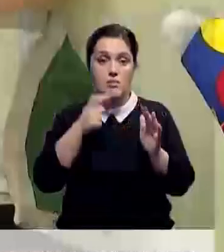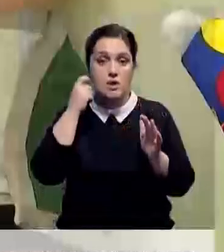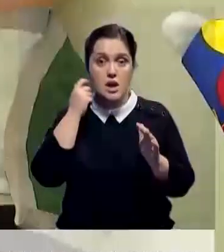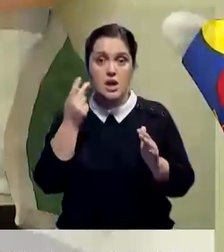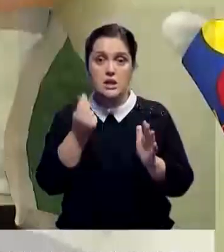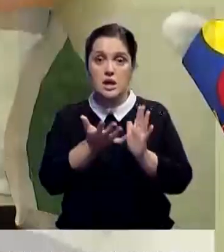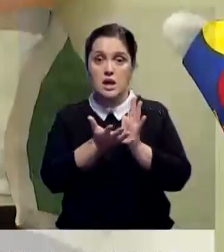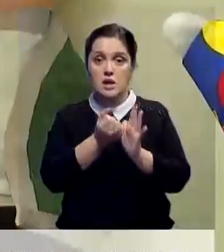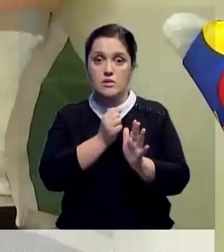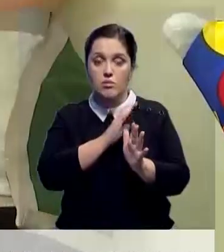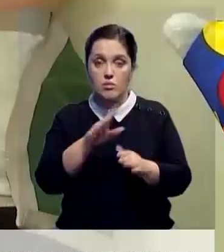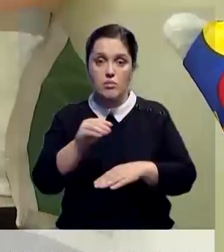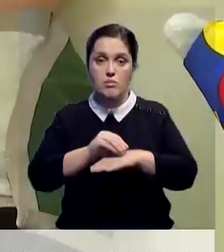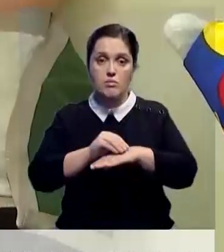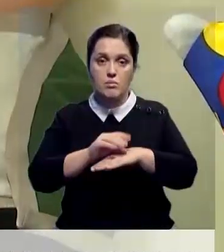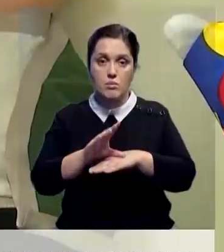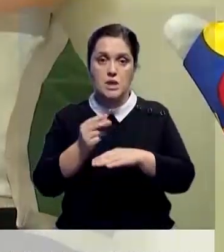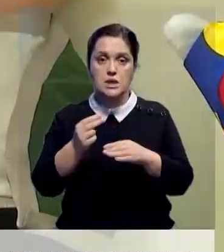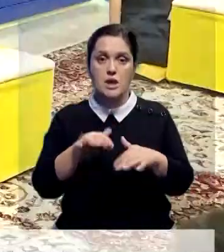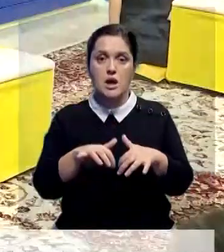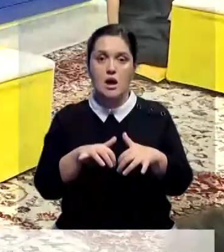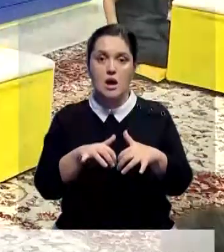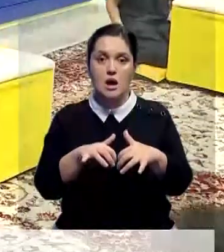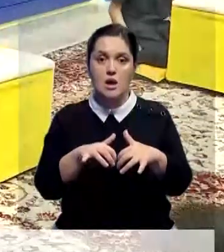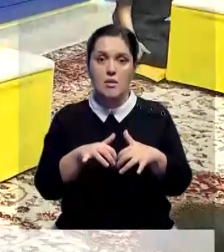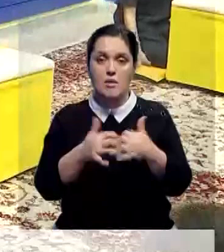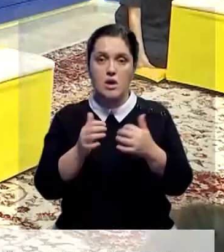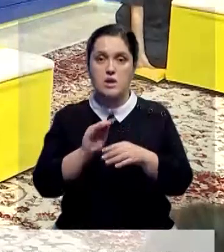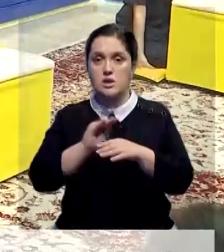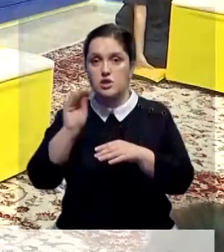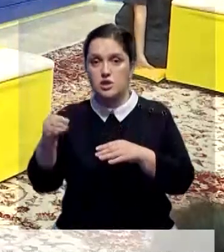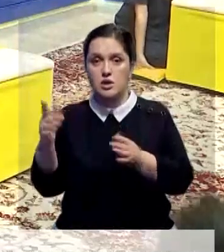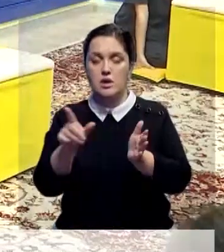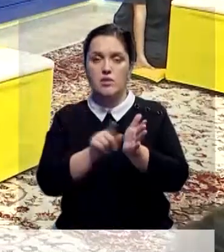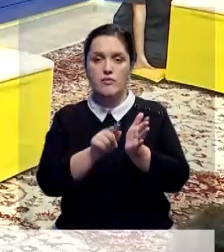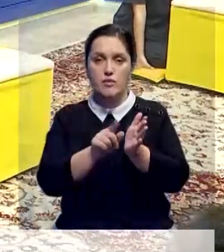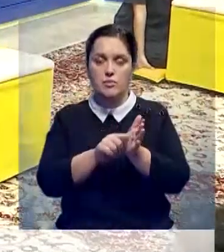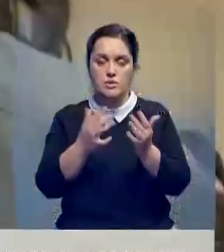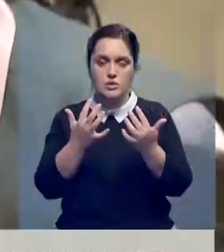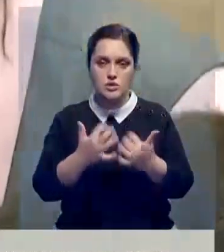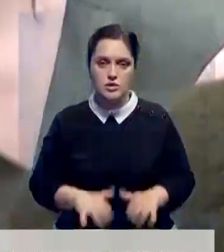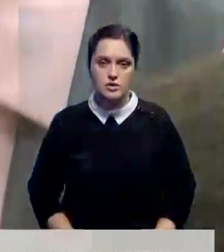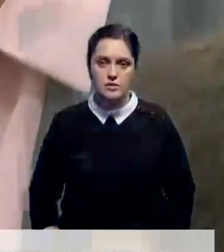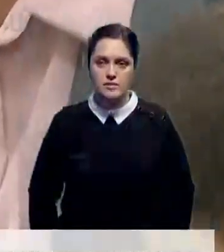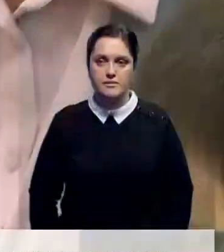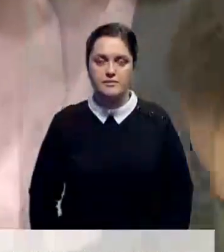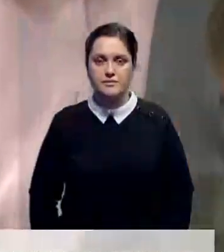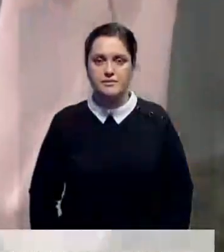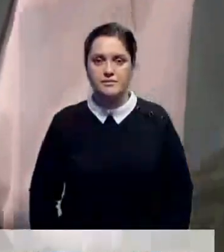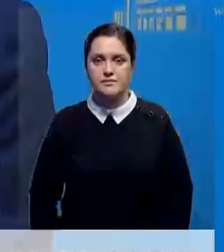совершеннолетия получатель не снимет деньги, то накопленную сумму автоматически зачислят на его пенсионный счет.